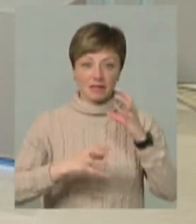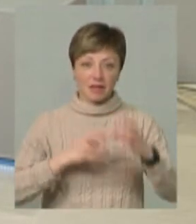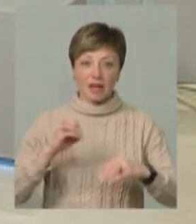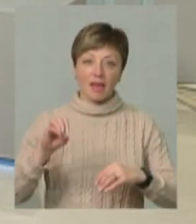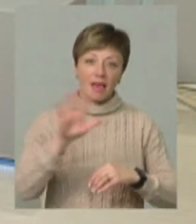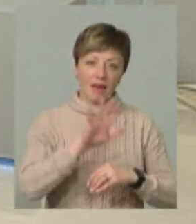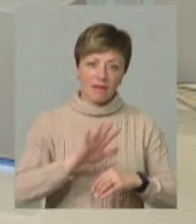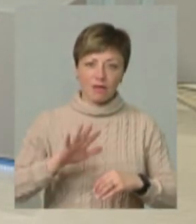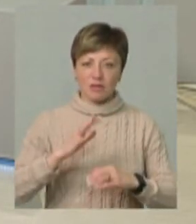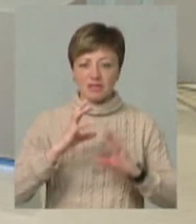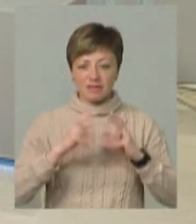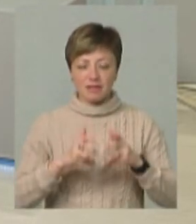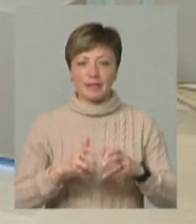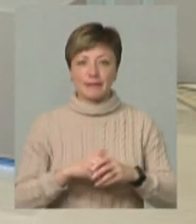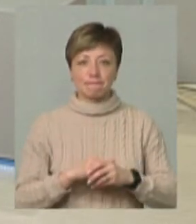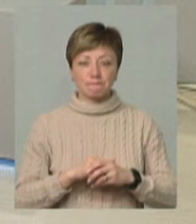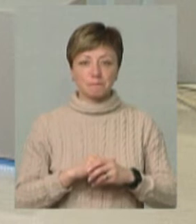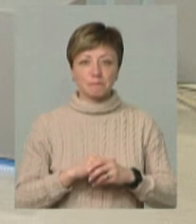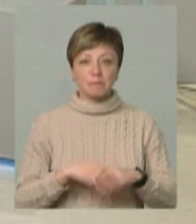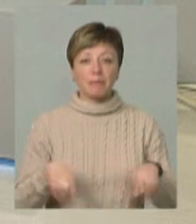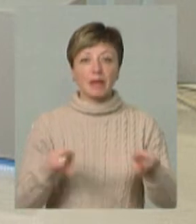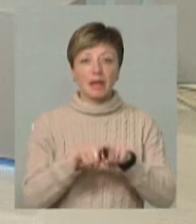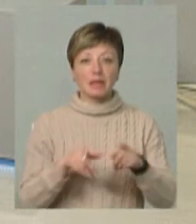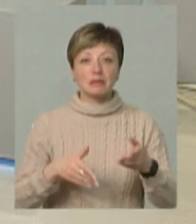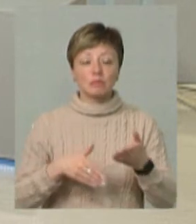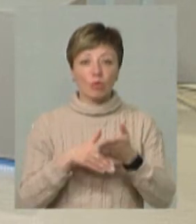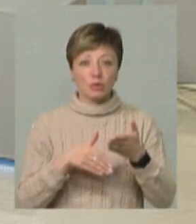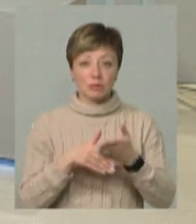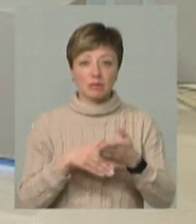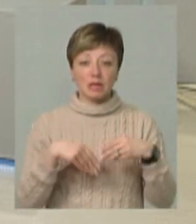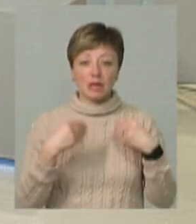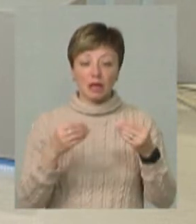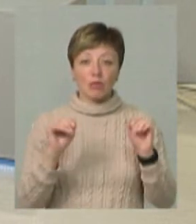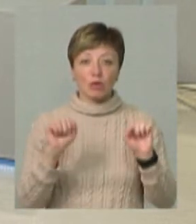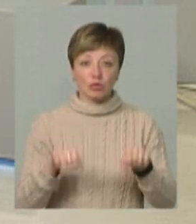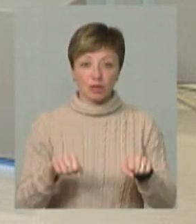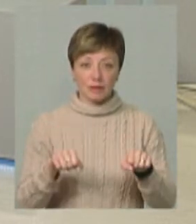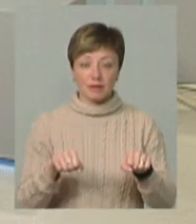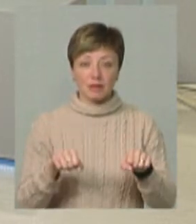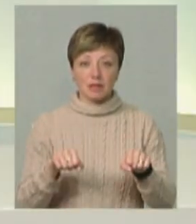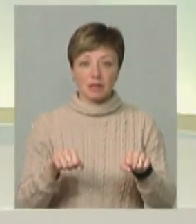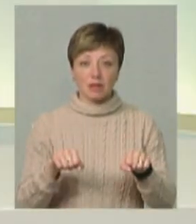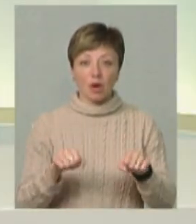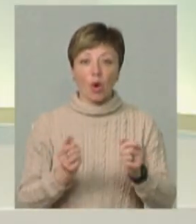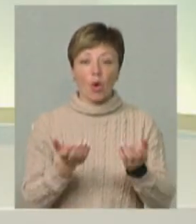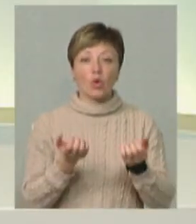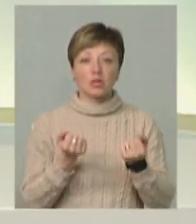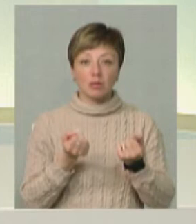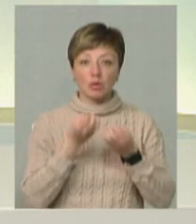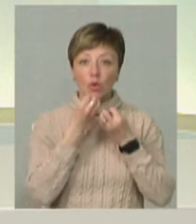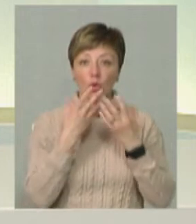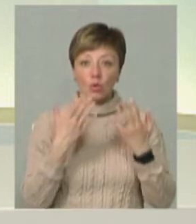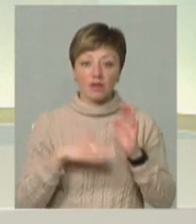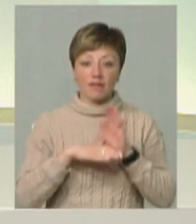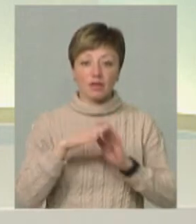європейській світовій практиці. Такий спосіб дає можливість, власне, отримати хороші